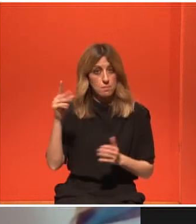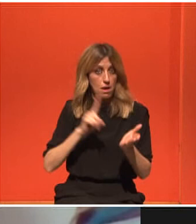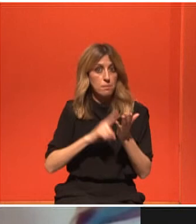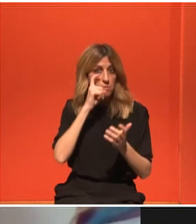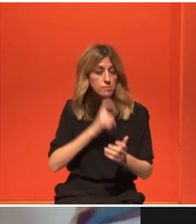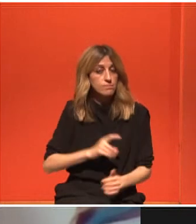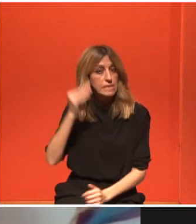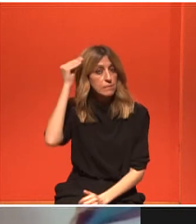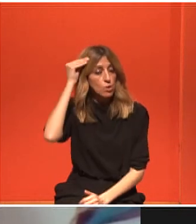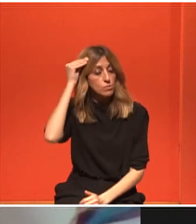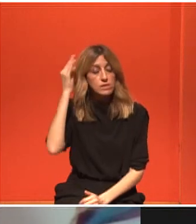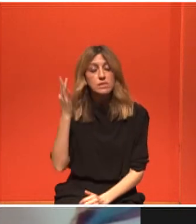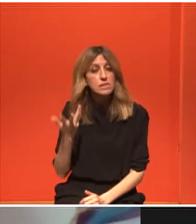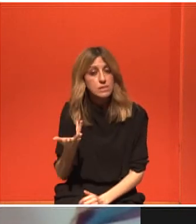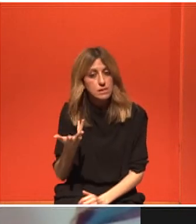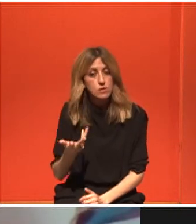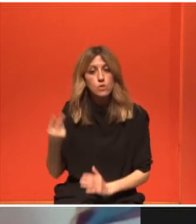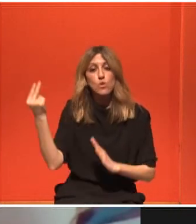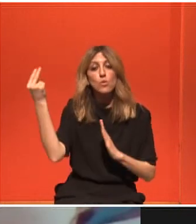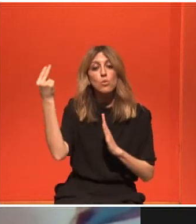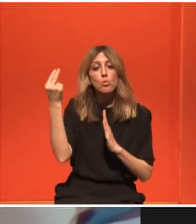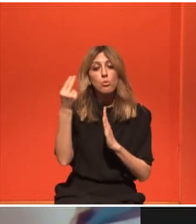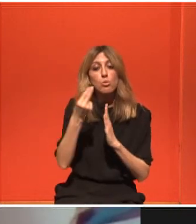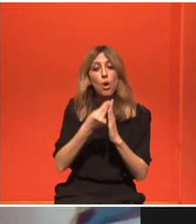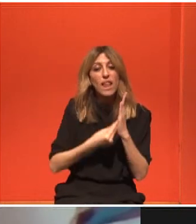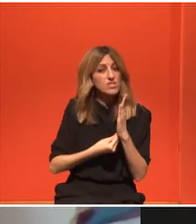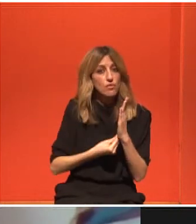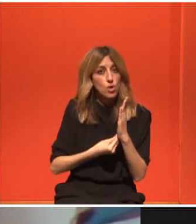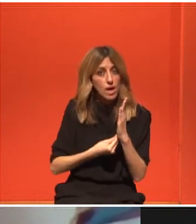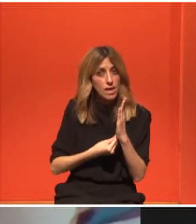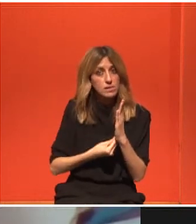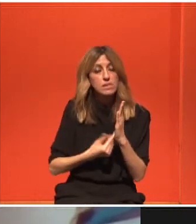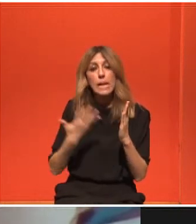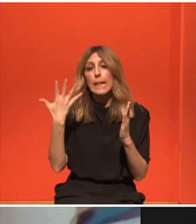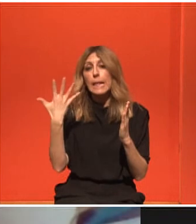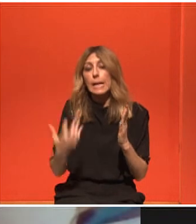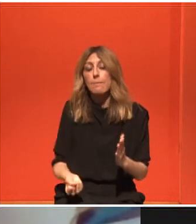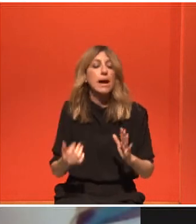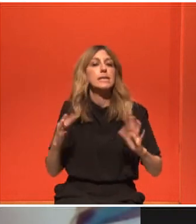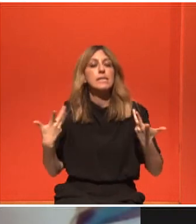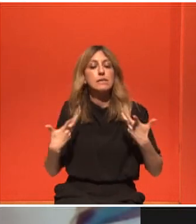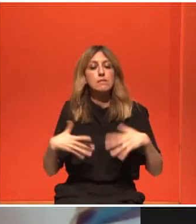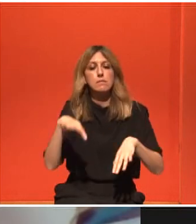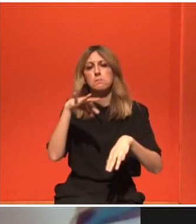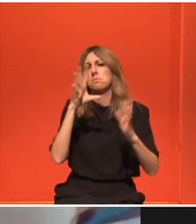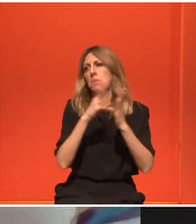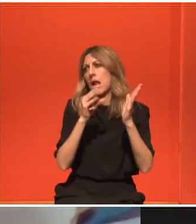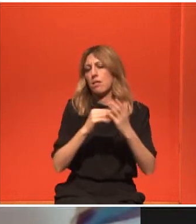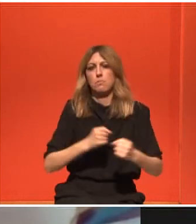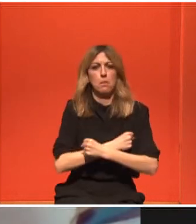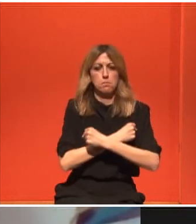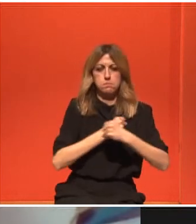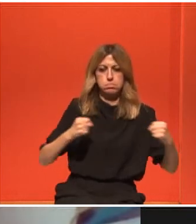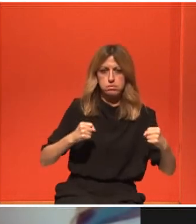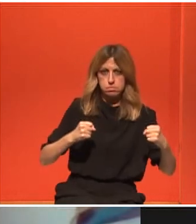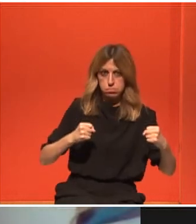ότι πολλές φορές υπάρχει συνωσιρότητα. Δηλαδή, ένας που είναι παχύσαρκος, μπορεί να έχει